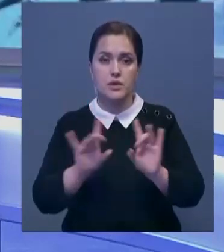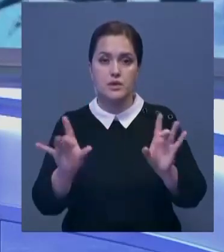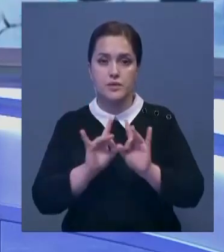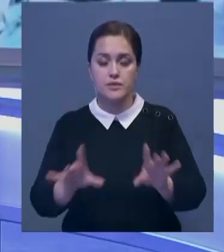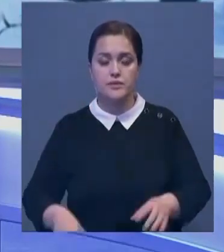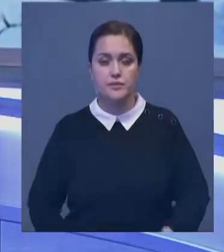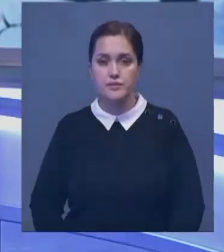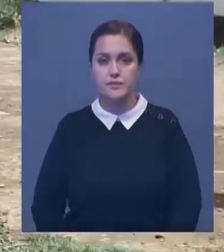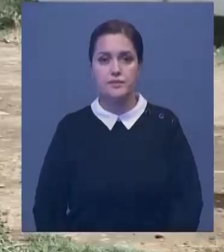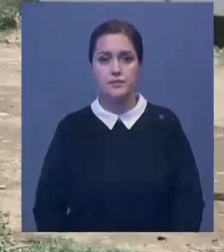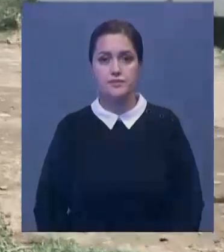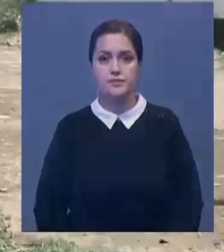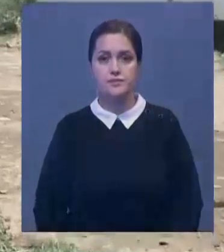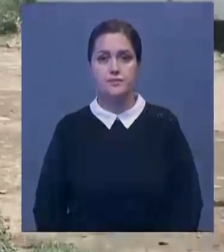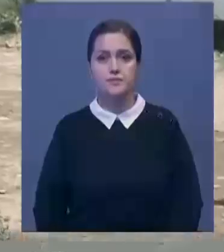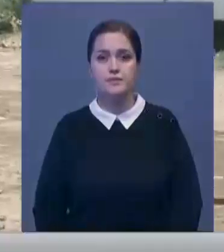Рауля Габитова.